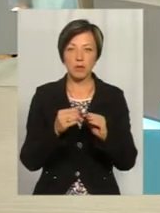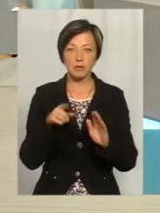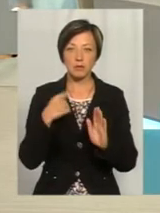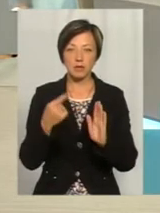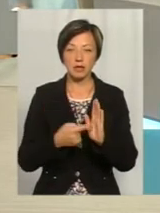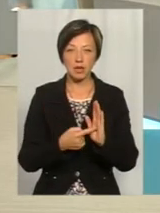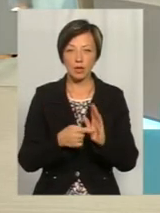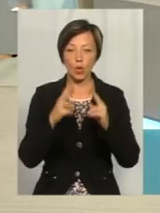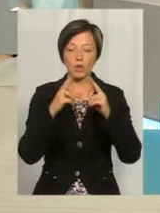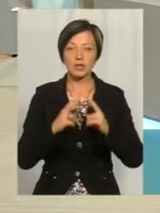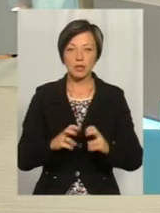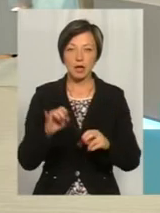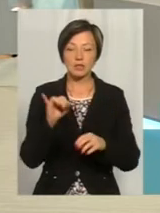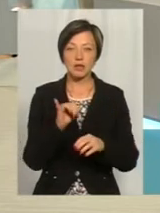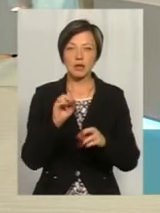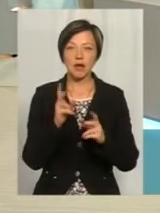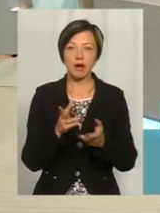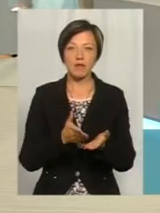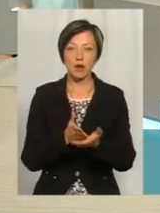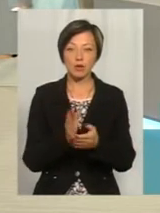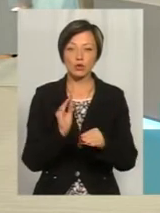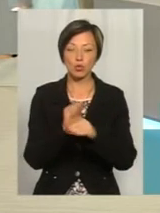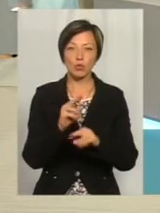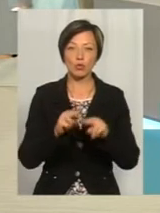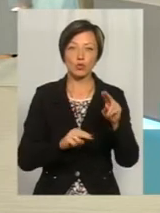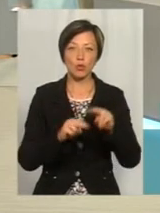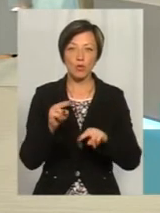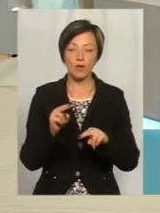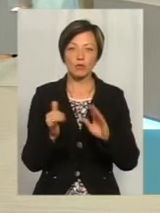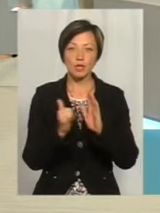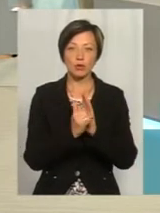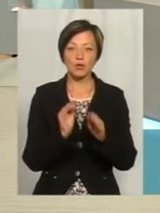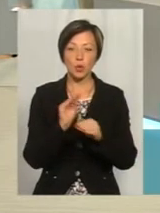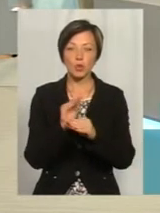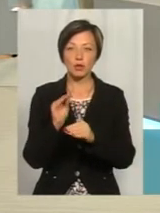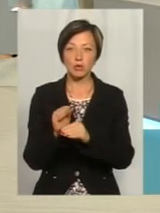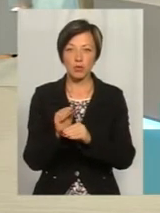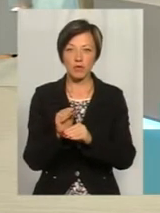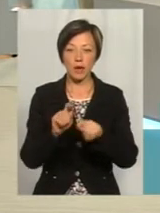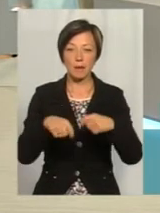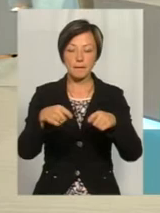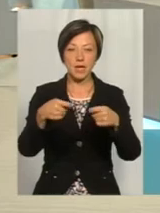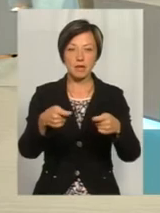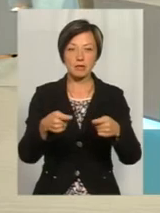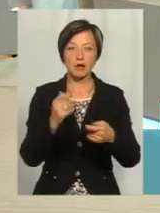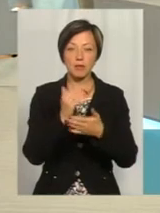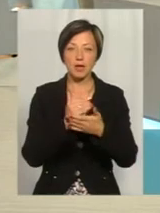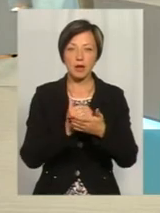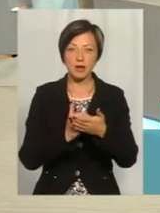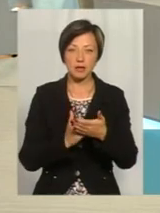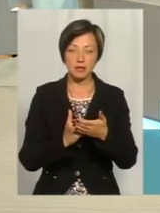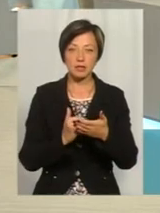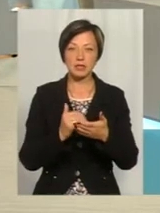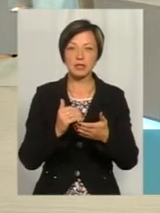Зокрема, розглядається як варіант добудова, встановлення додаткових передавачів у мережі провайдера